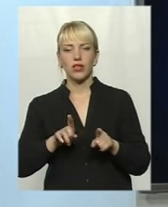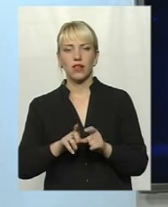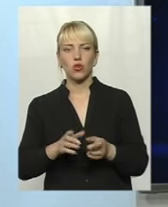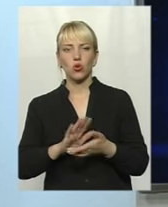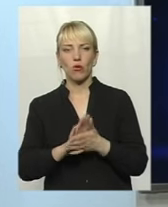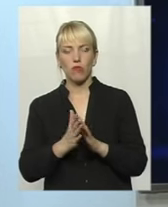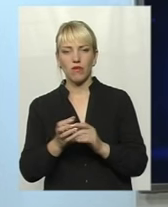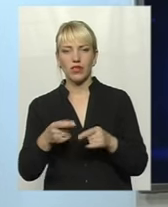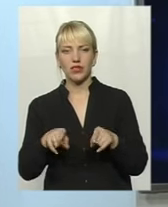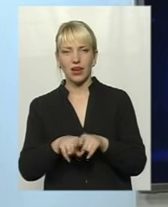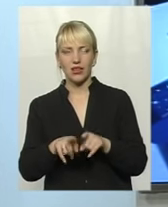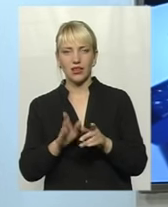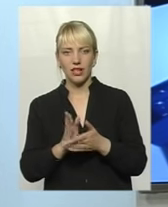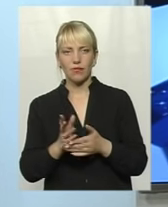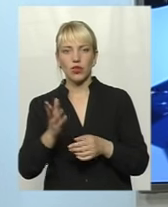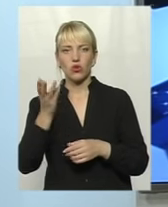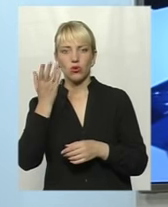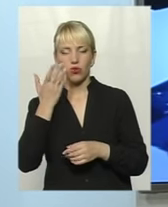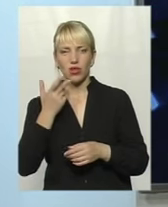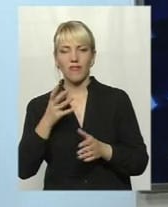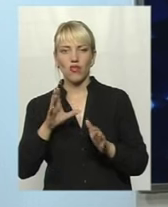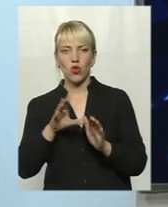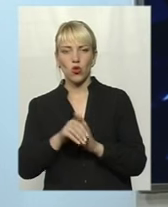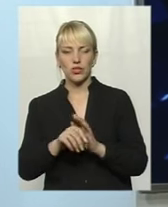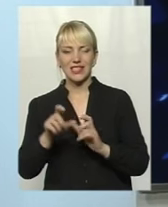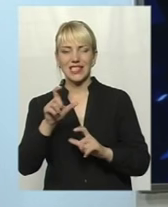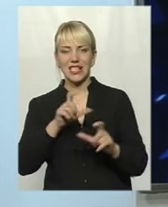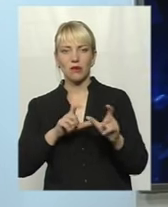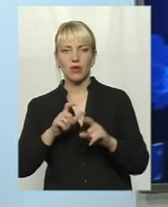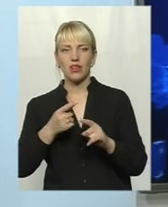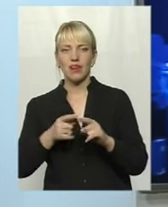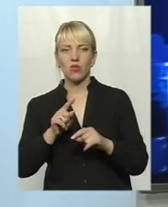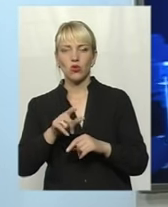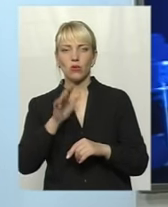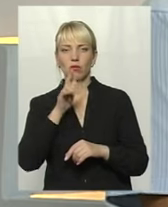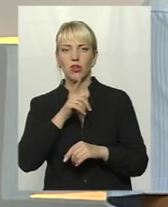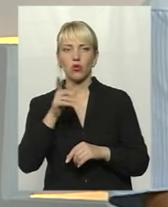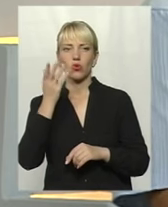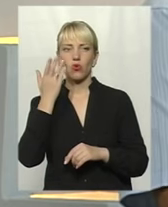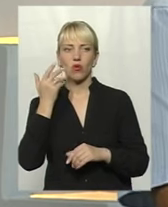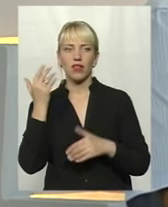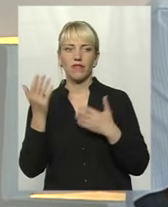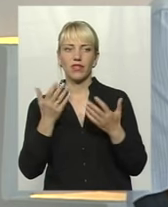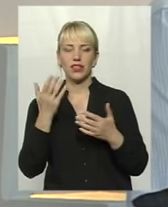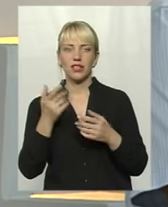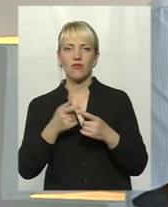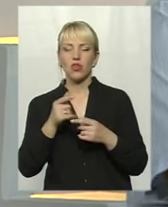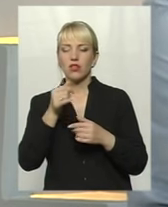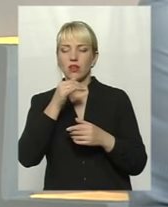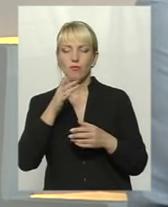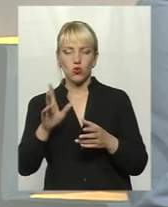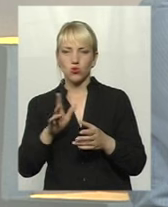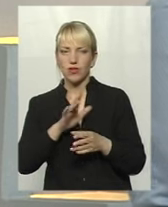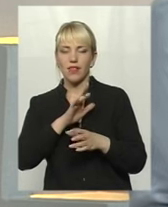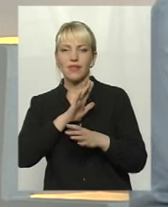насправді і виконується, що насправді, коли вносяться ці гербіциди, то вони в період тоді, коли вітер десь на село йде, ну вони не можуть би не внести гербіцидів,